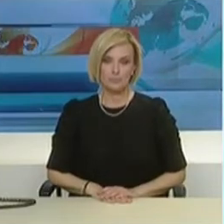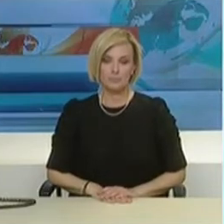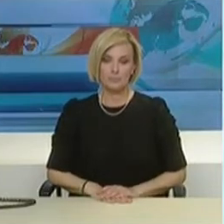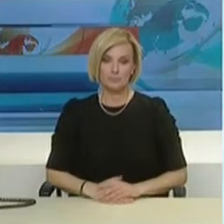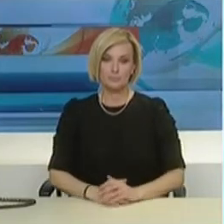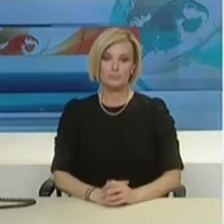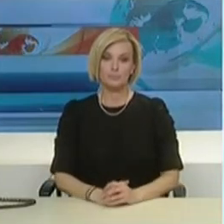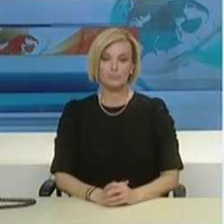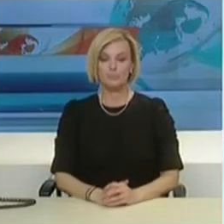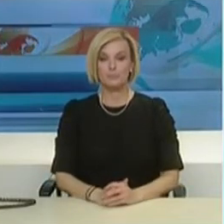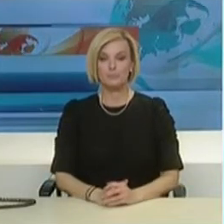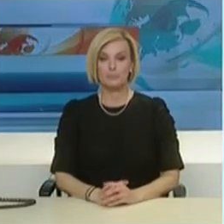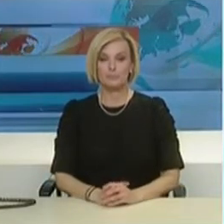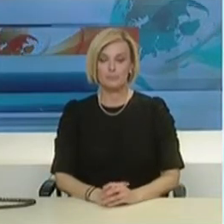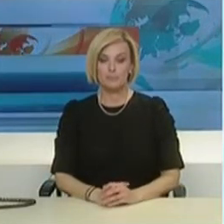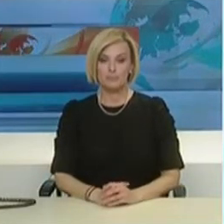Κύριε Αγγελοπούλο.